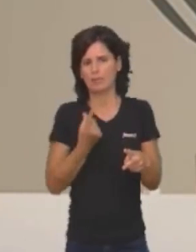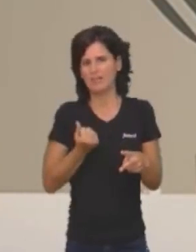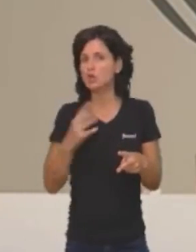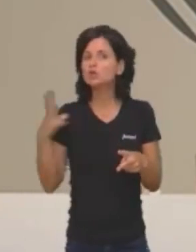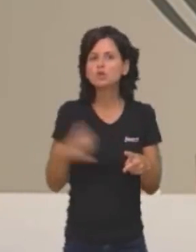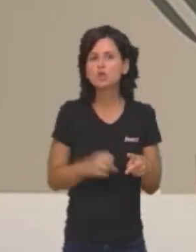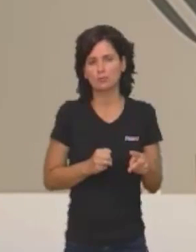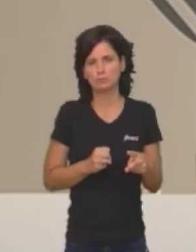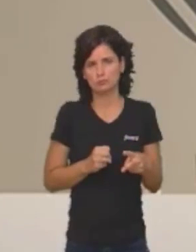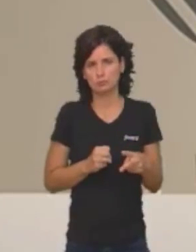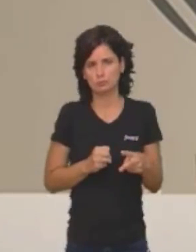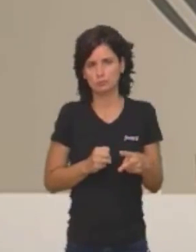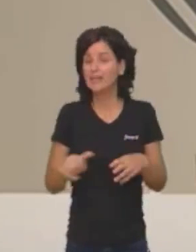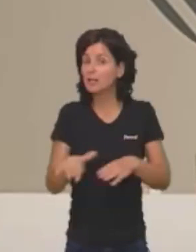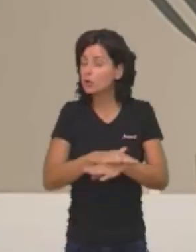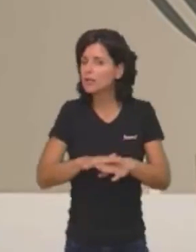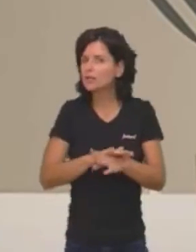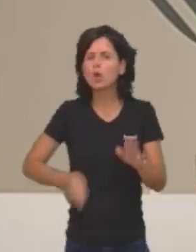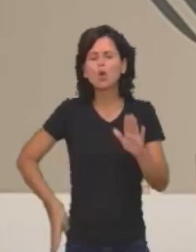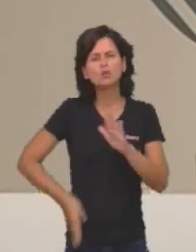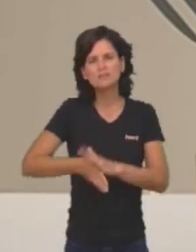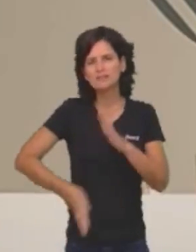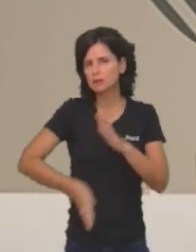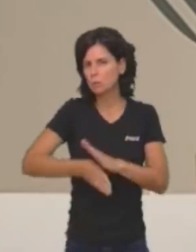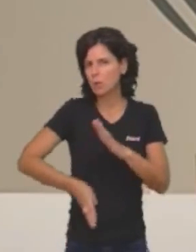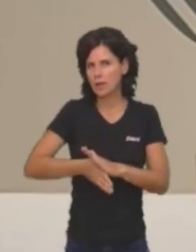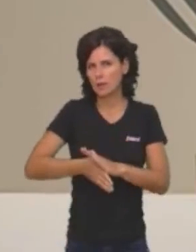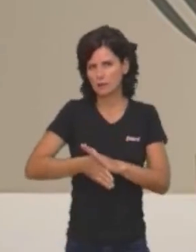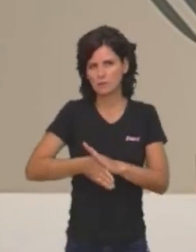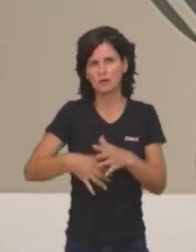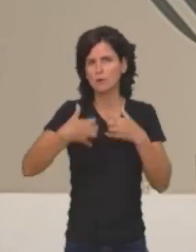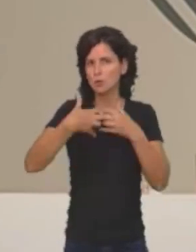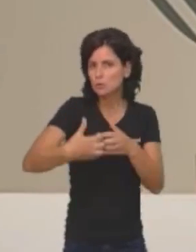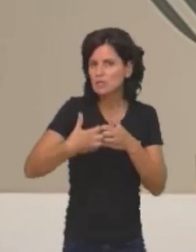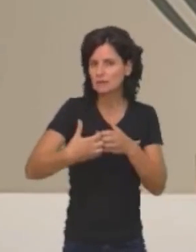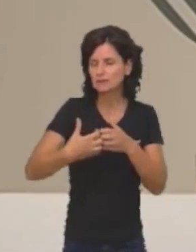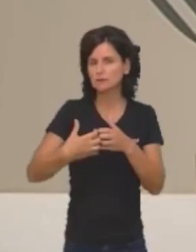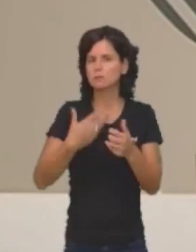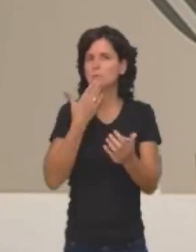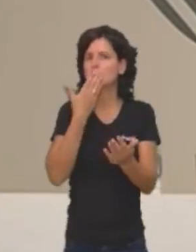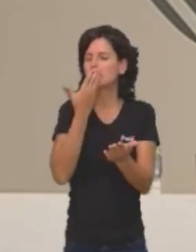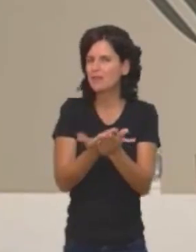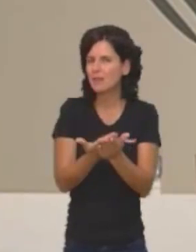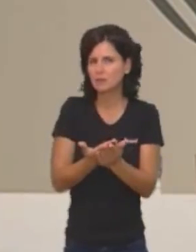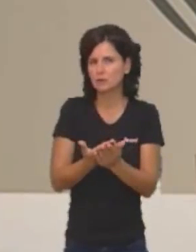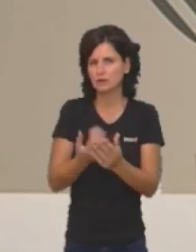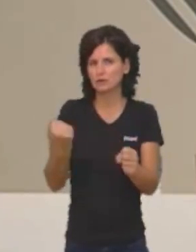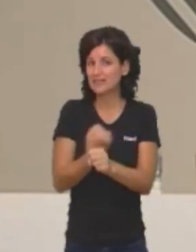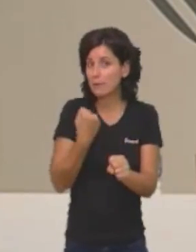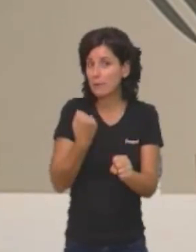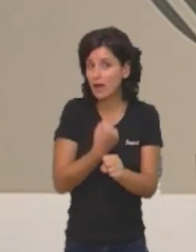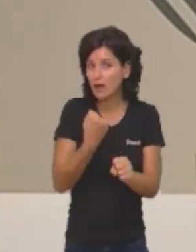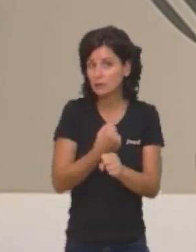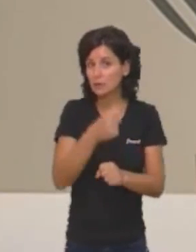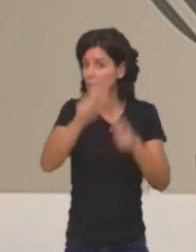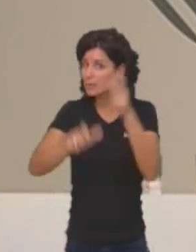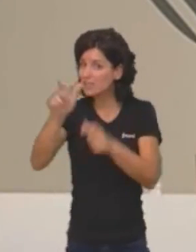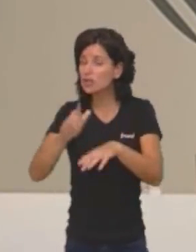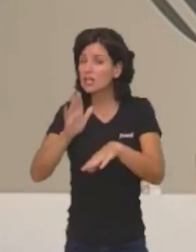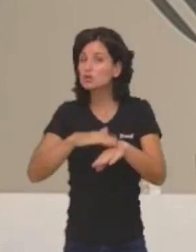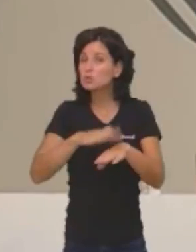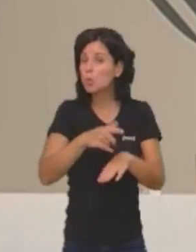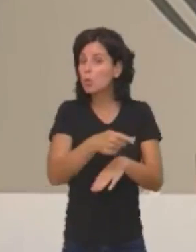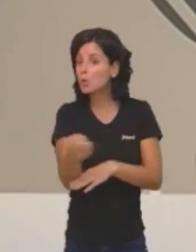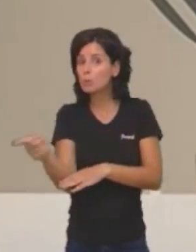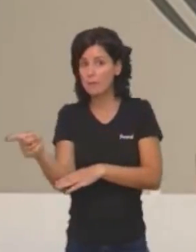I aquest govern no pararà de treballar per a que aquells que s'han dut els diners de tots